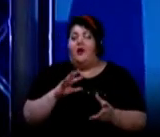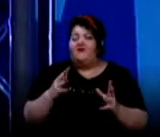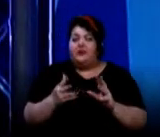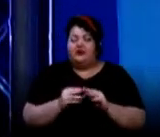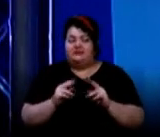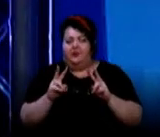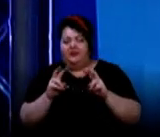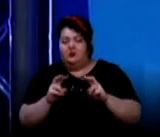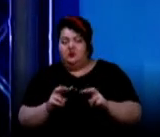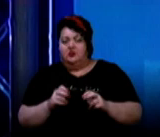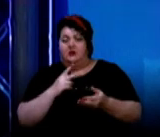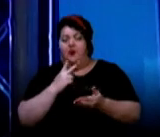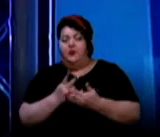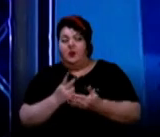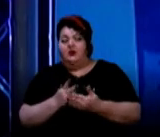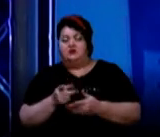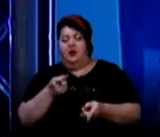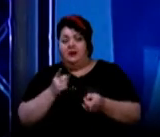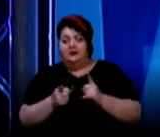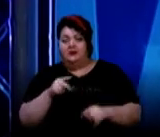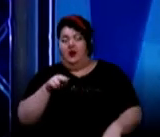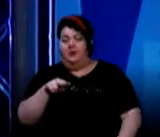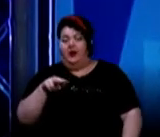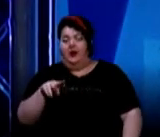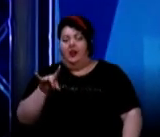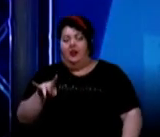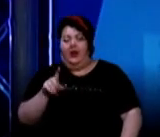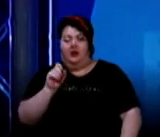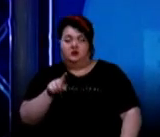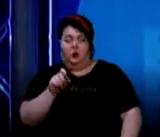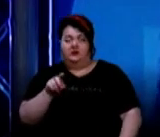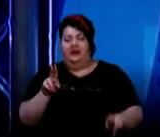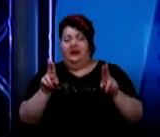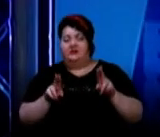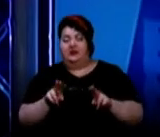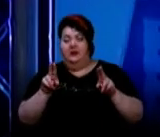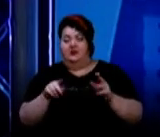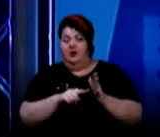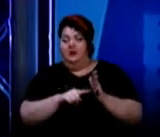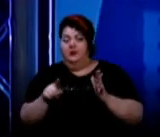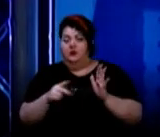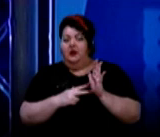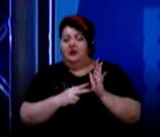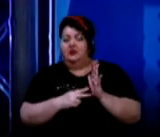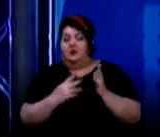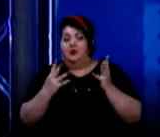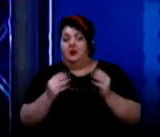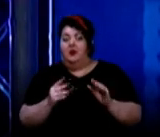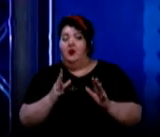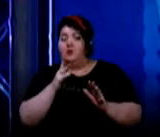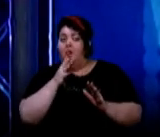дослідження показують, да, дійсно, ПЛР-діагностика – золотий стандарт протягом семи днів з моменту проявів.